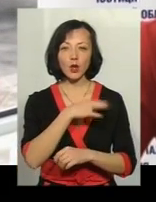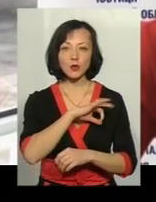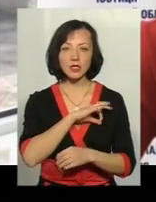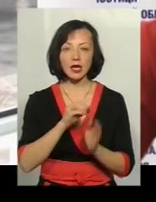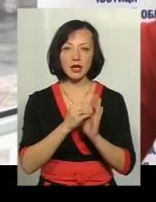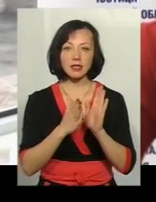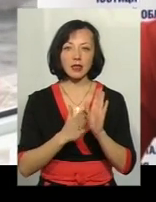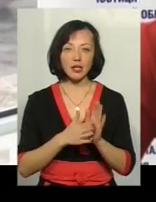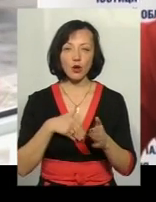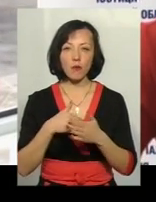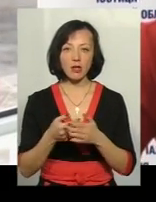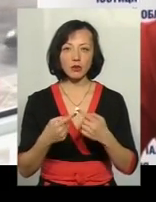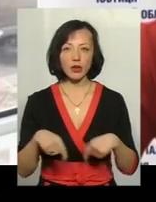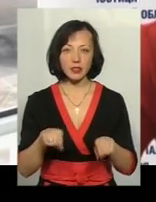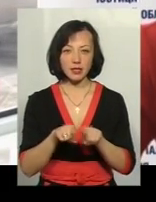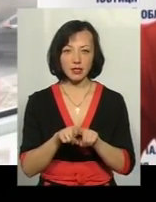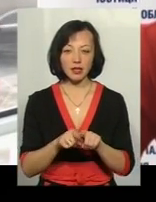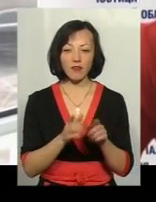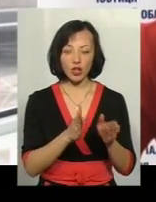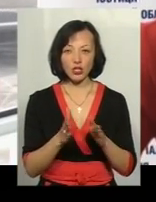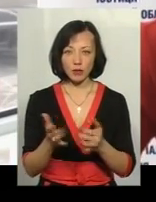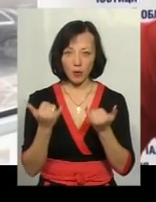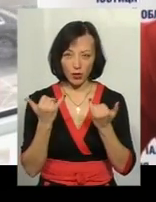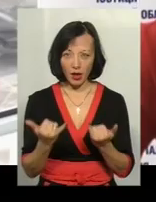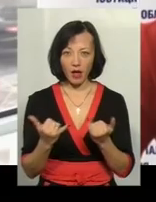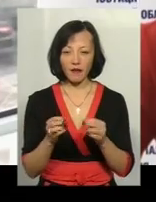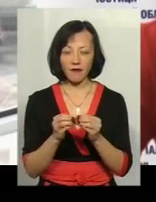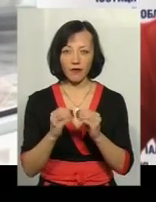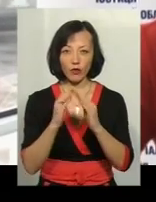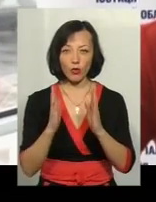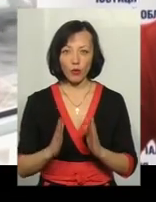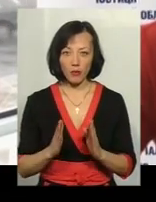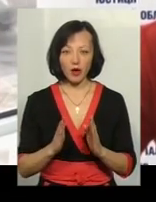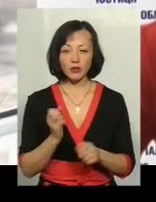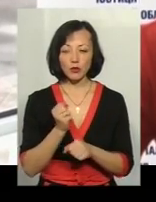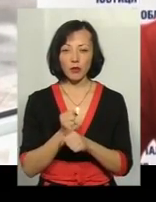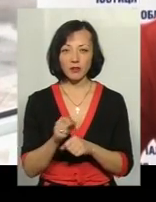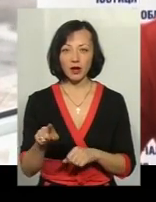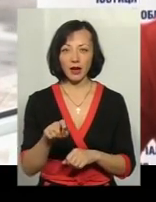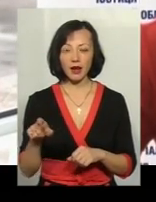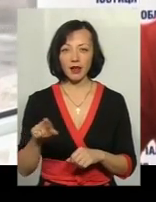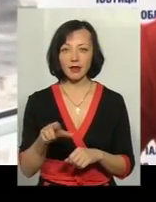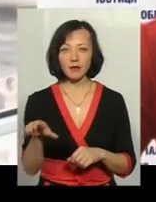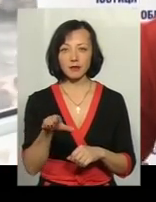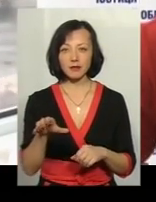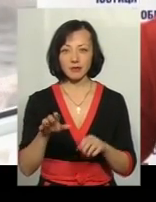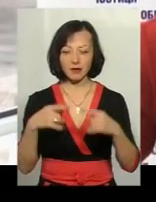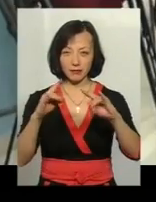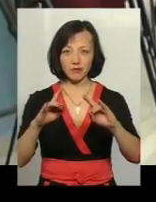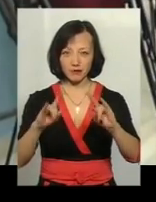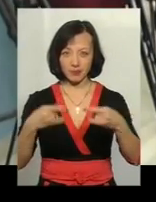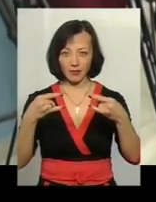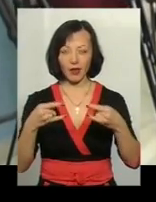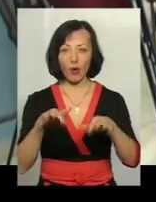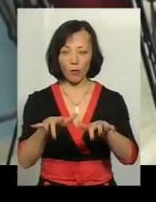громадського об'єднання. В режимі онлайн, не виходячи з дому, зробивши всього декілька кліків на моніторі власного комп'ютера.